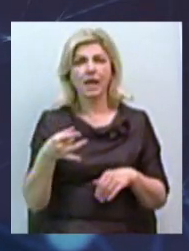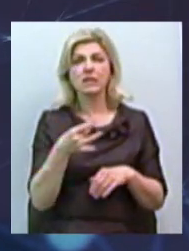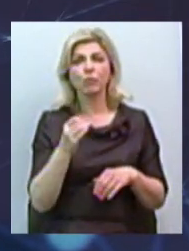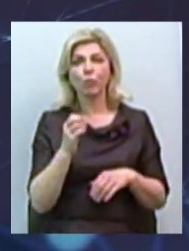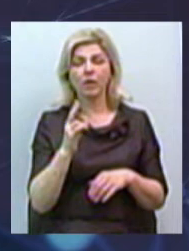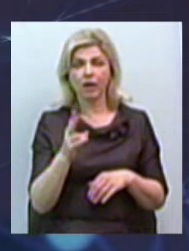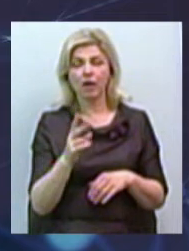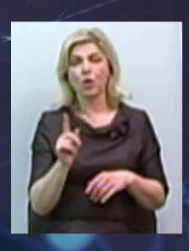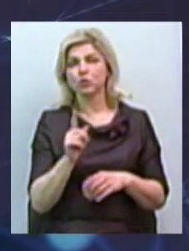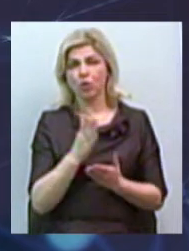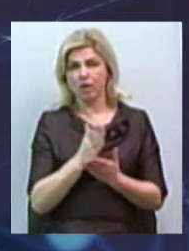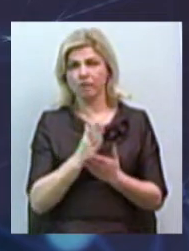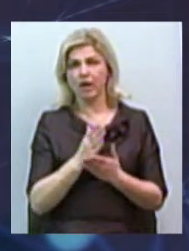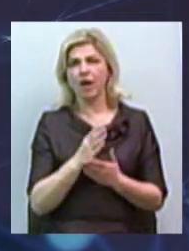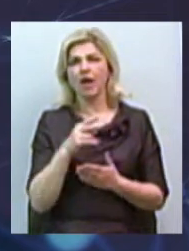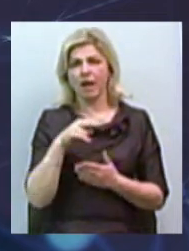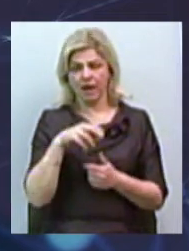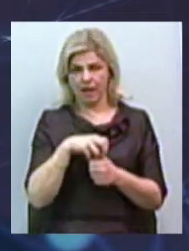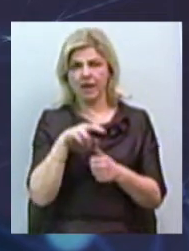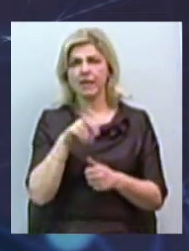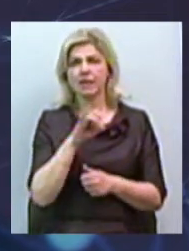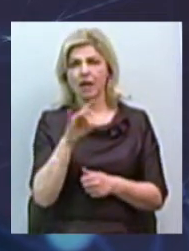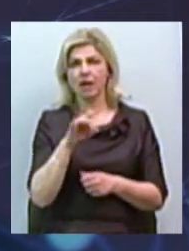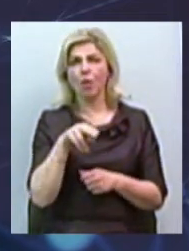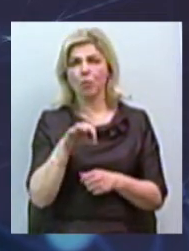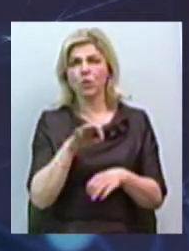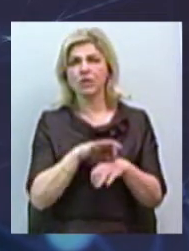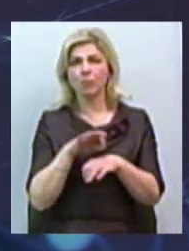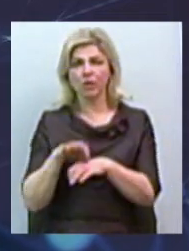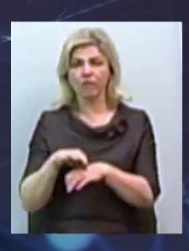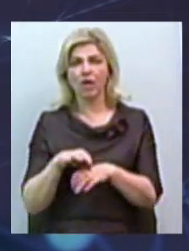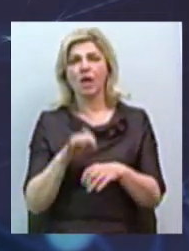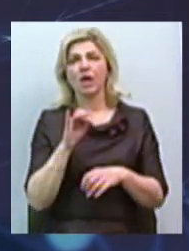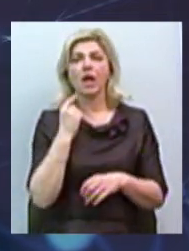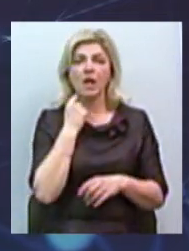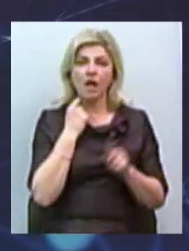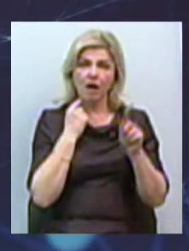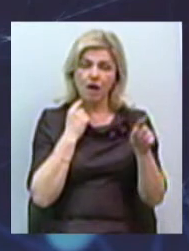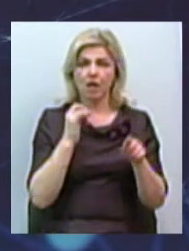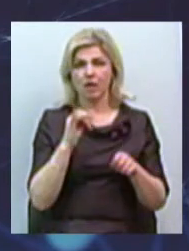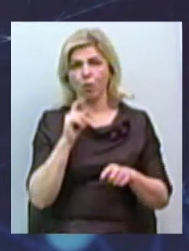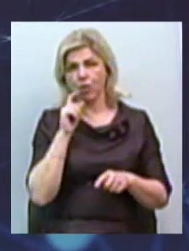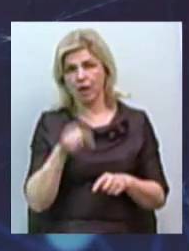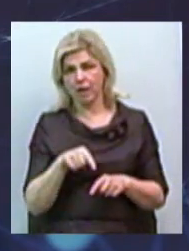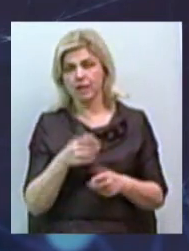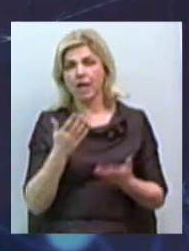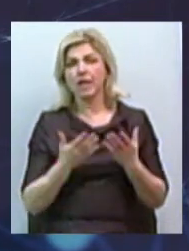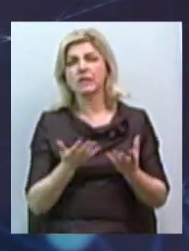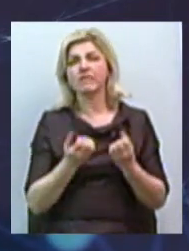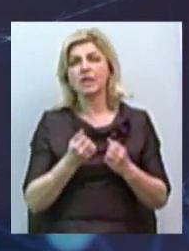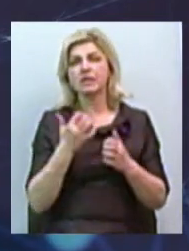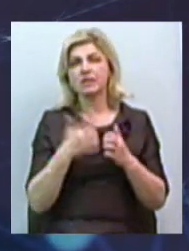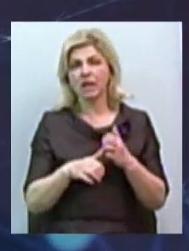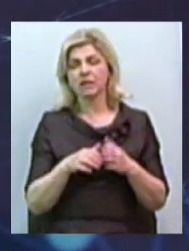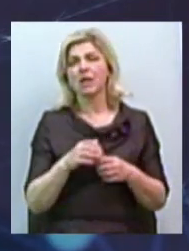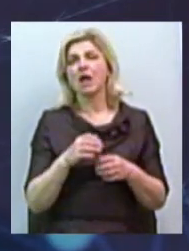яка є лігером по заболіваємості з Прибалтикою. І по Україні, якщо взяти в середньому, заболівають